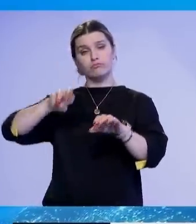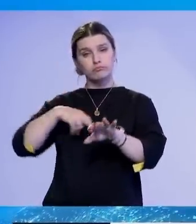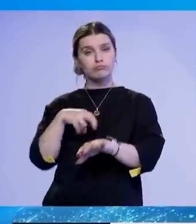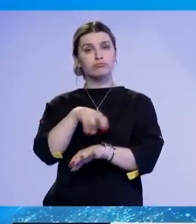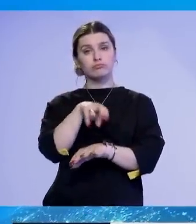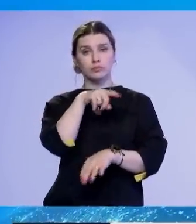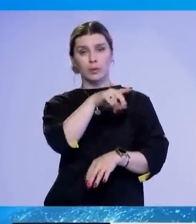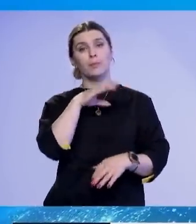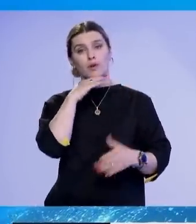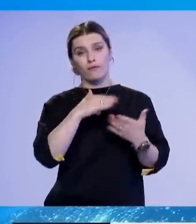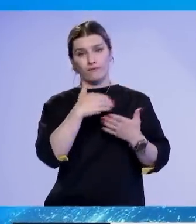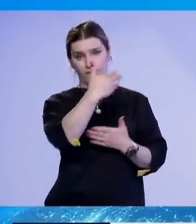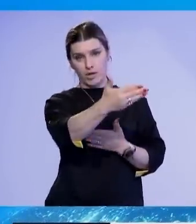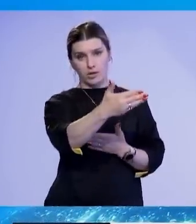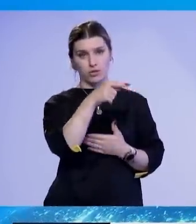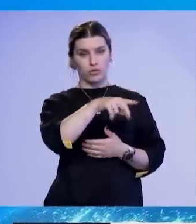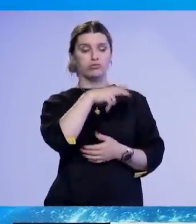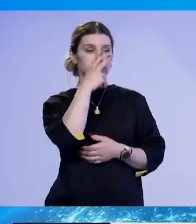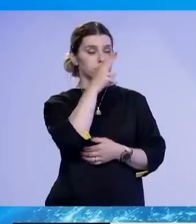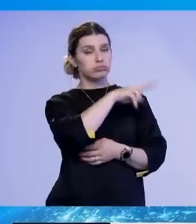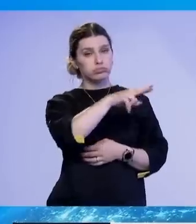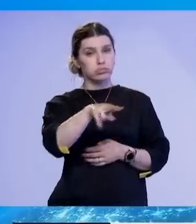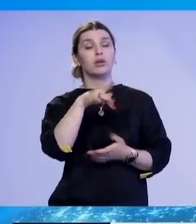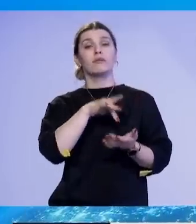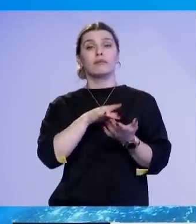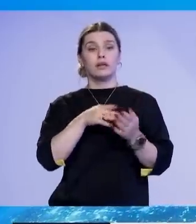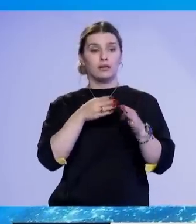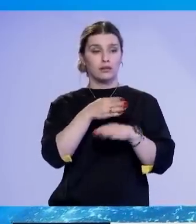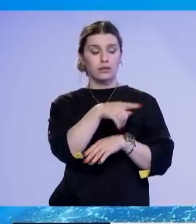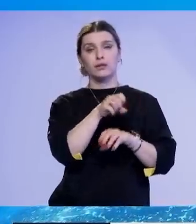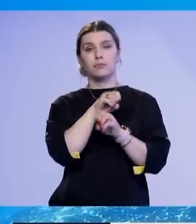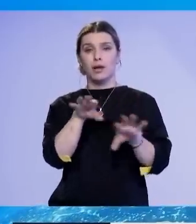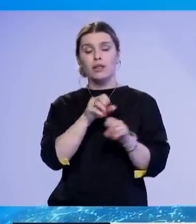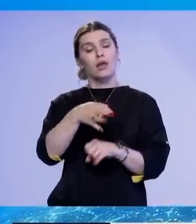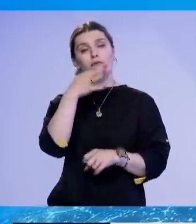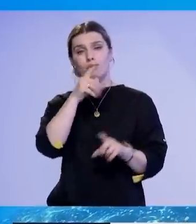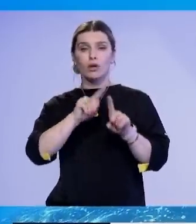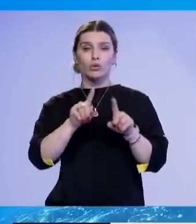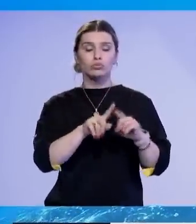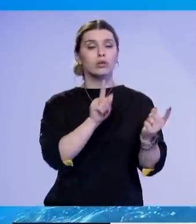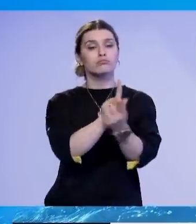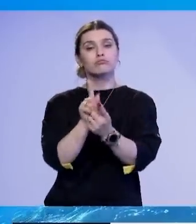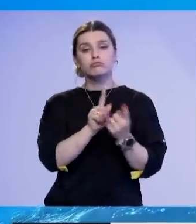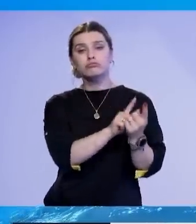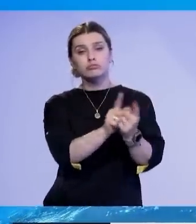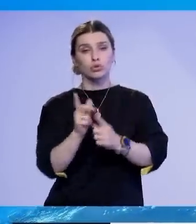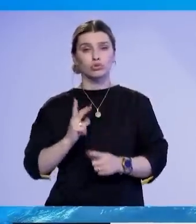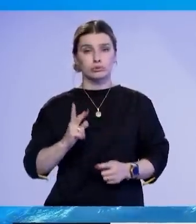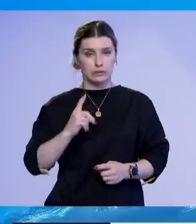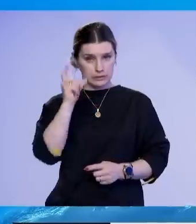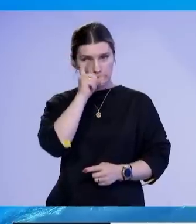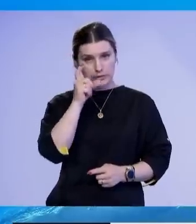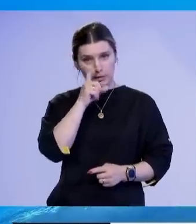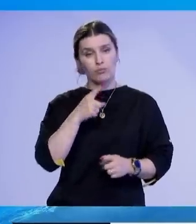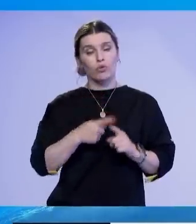ti për në Mitrovicën Verjore, ku është ndalur në qendrën mediale për të bëshkbiseduar me qydetarë sërbë, përfajtsuës